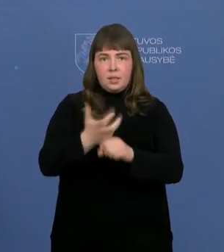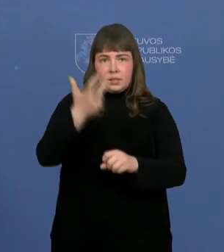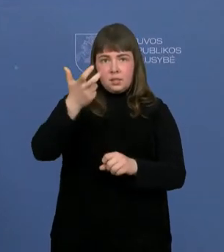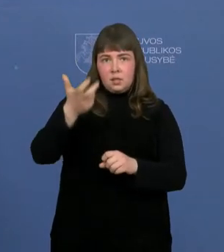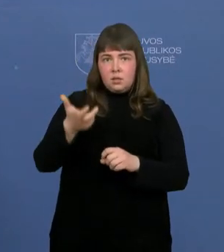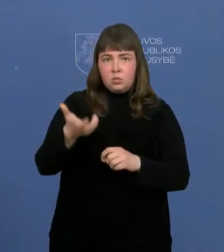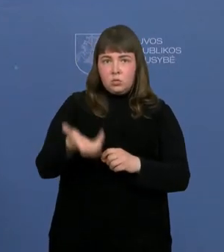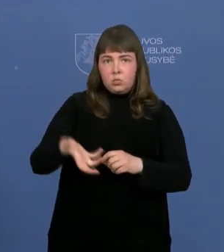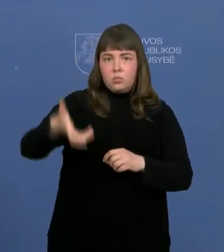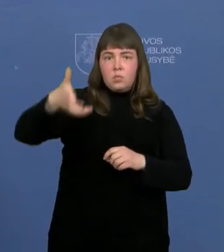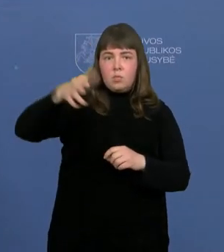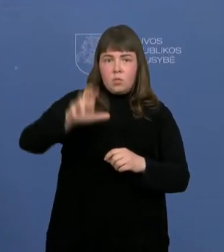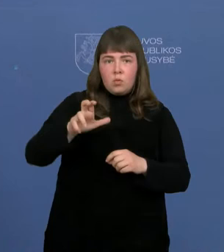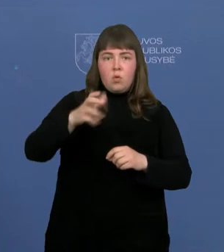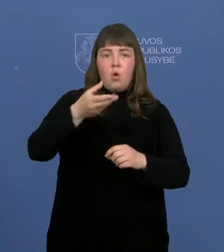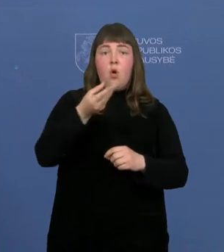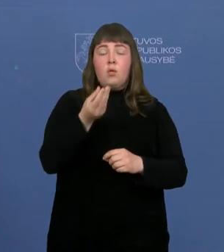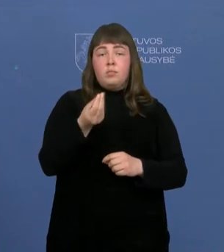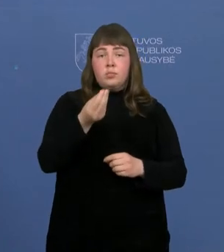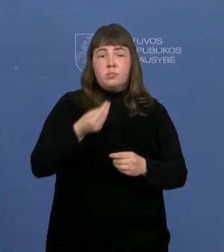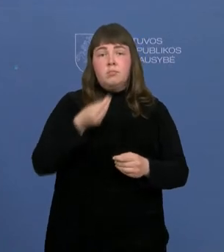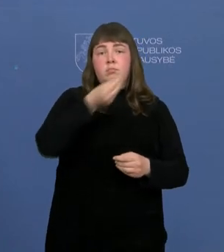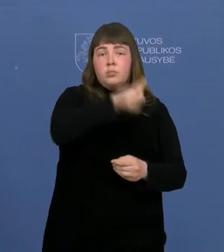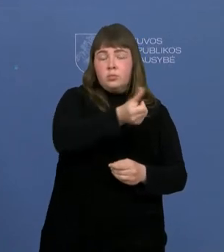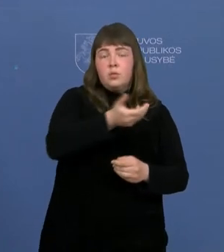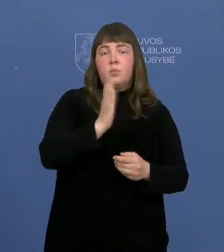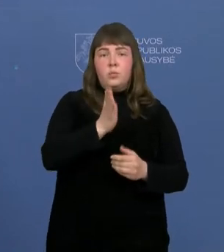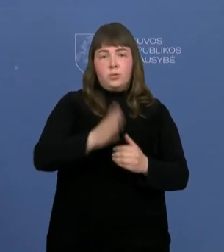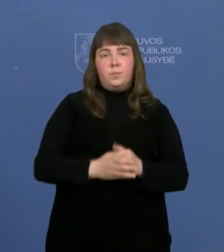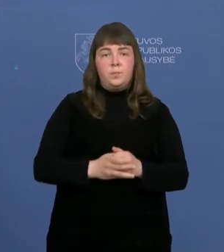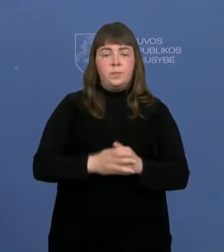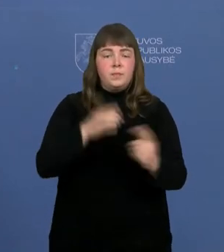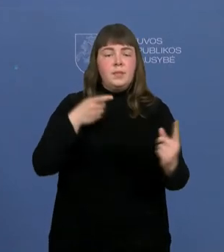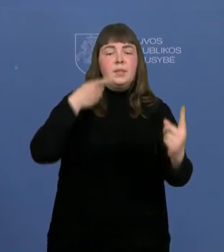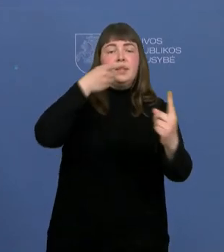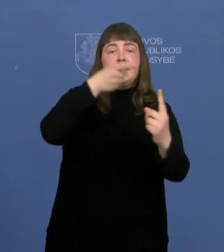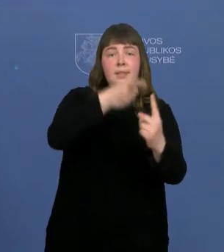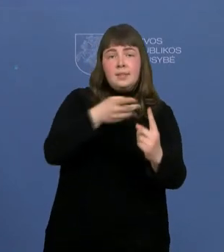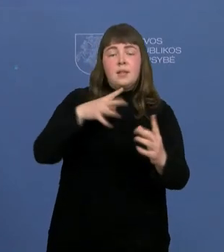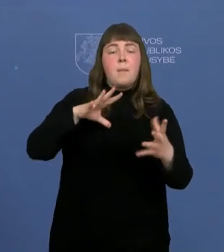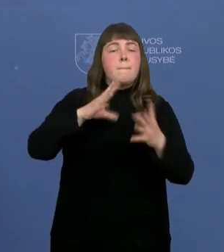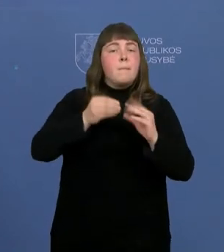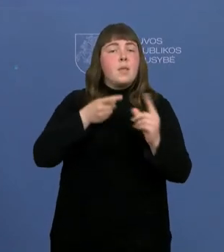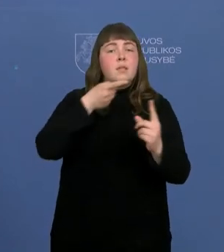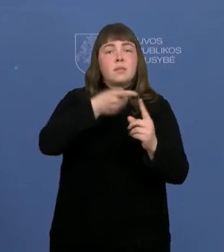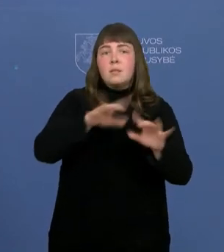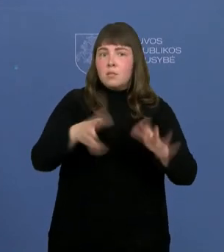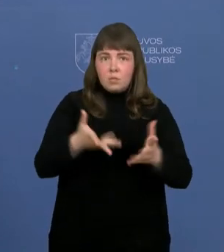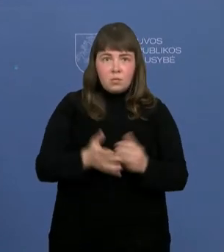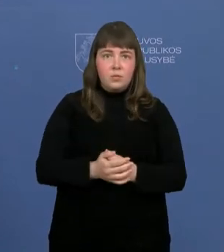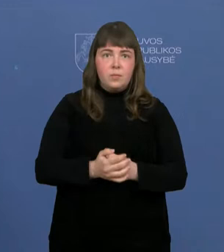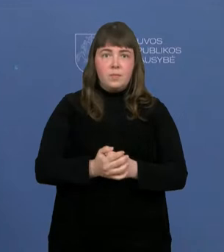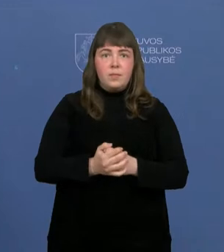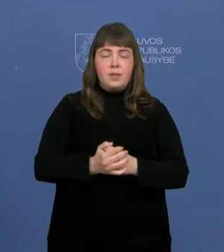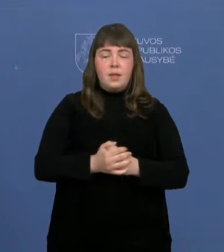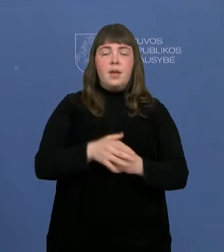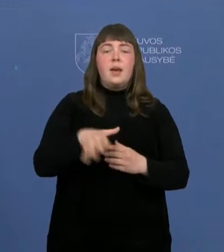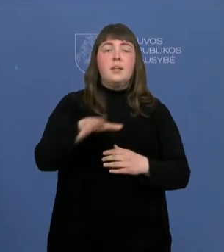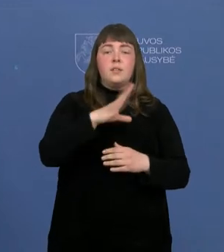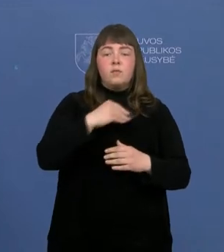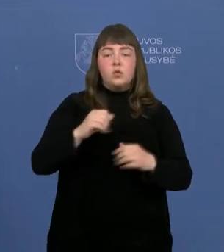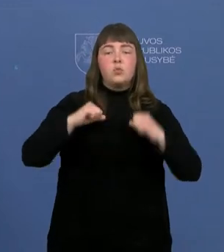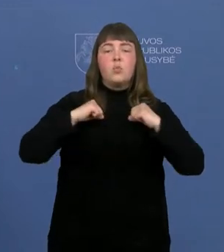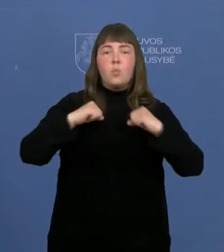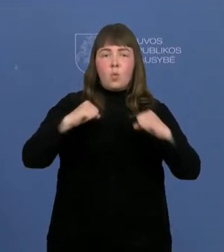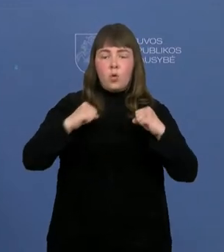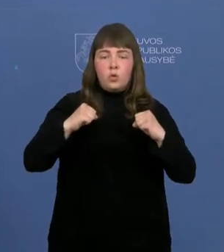premijas. Ir mūsų tikslas, bendras tikslas yra, jog ilgainių turime suvienodinti visų